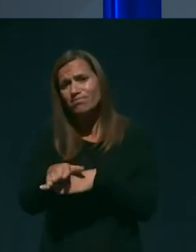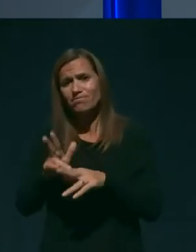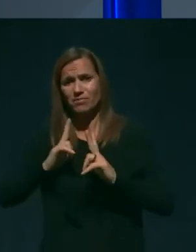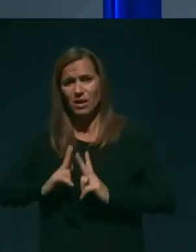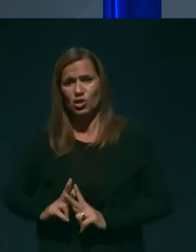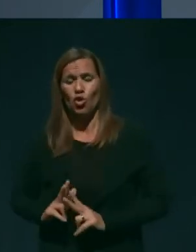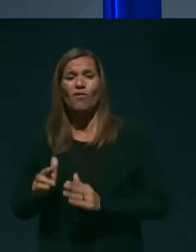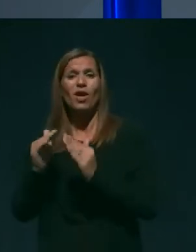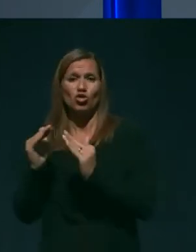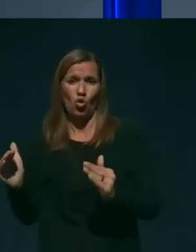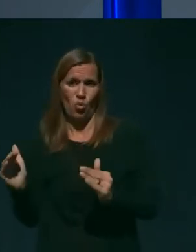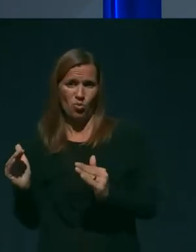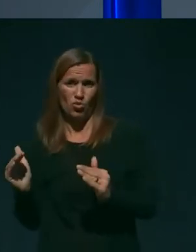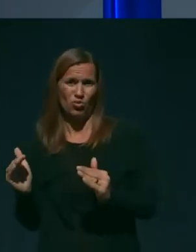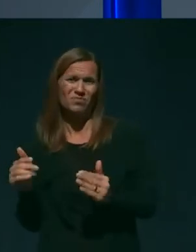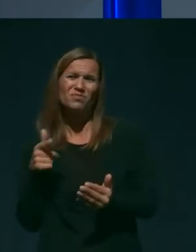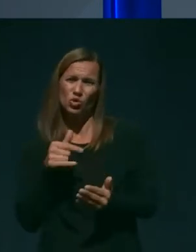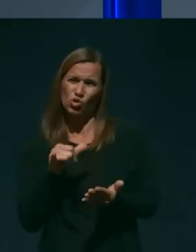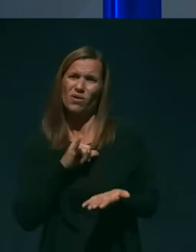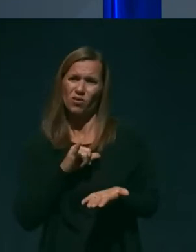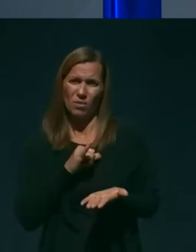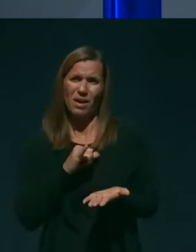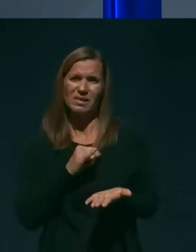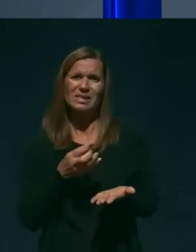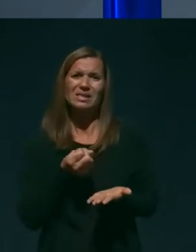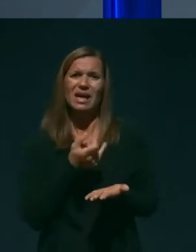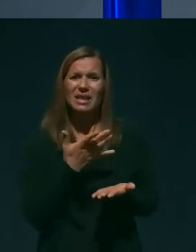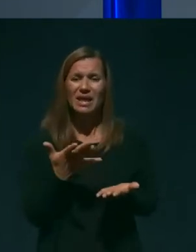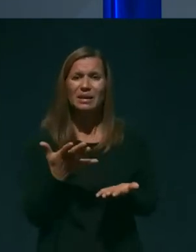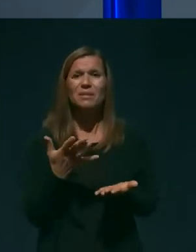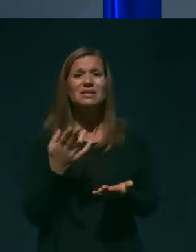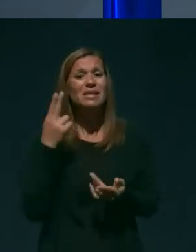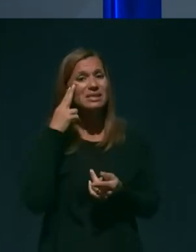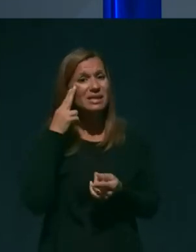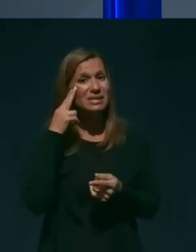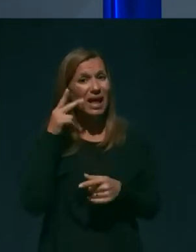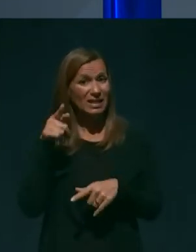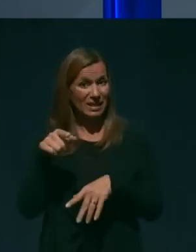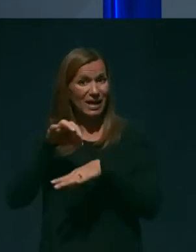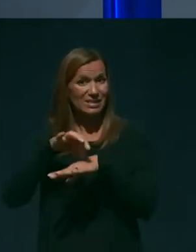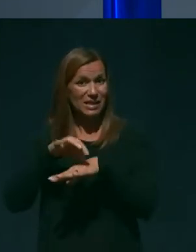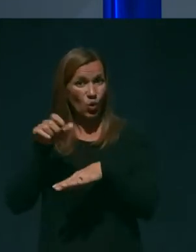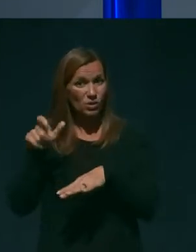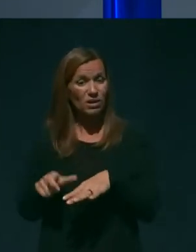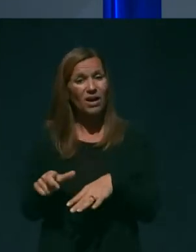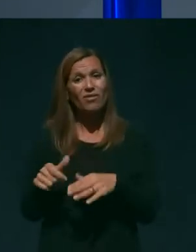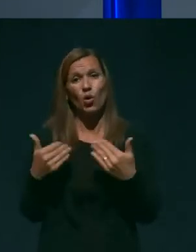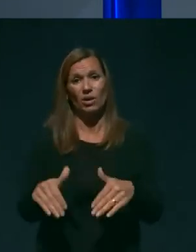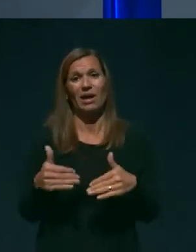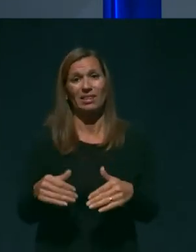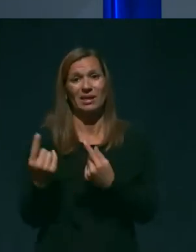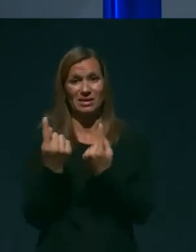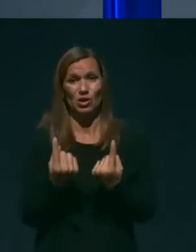informacije, s katerimi se seznani tega zdravnika, ki je v urgentni situaciji, pač se sreča s tem bolnikom,